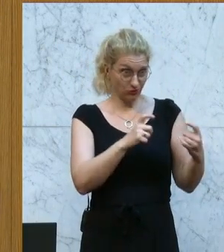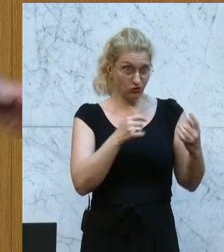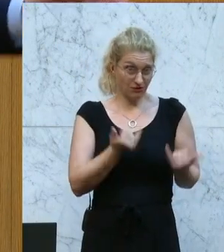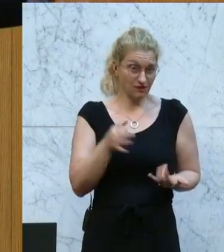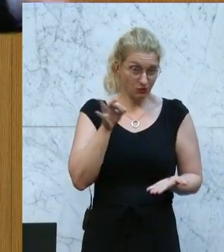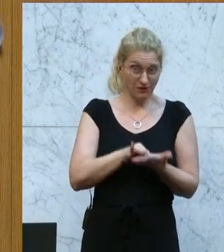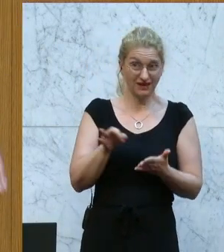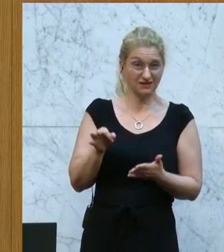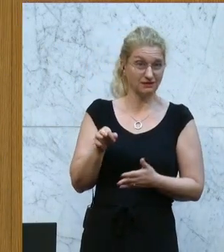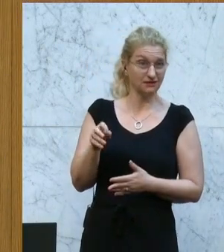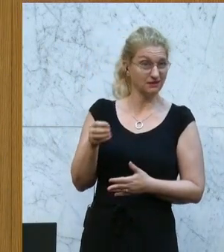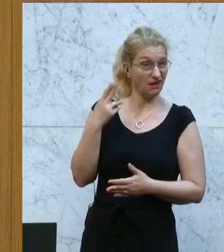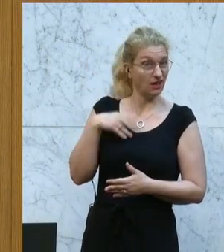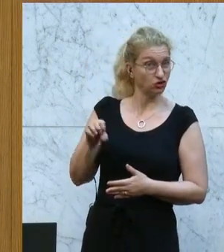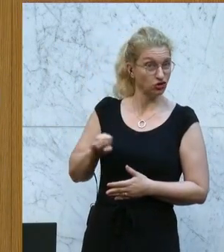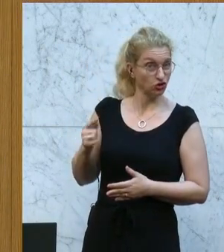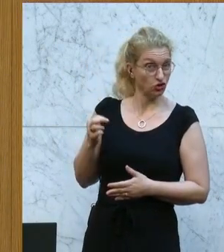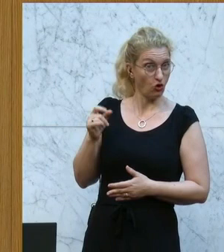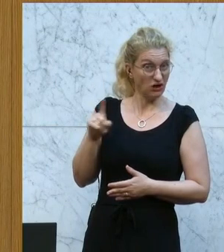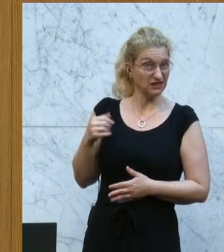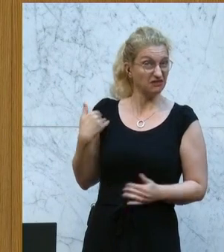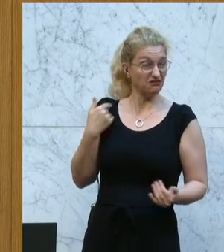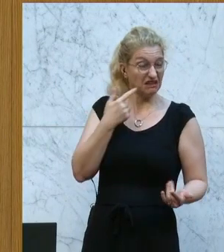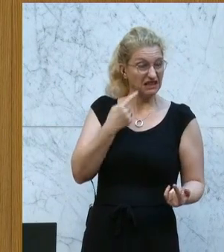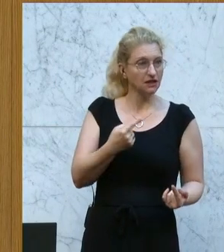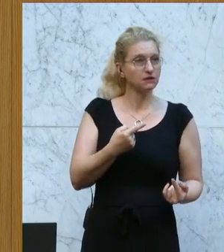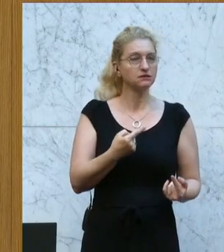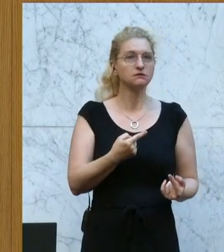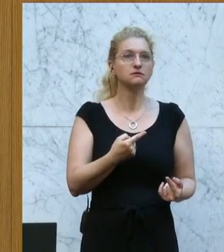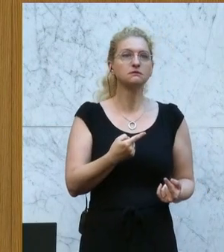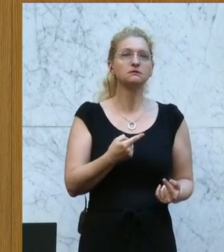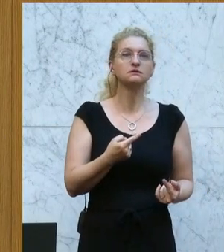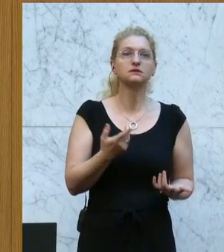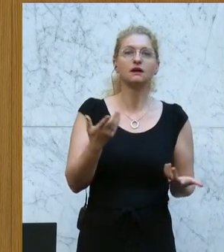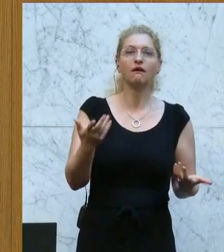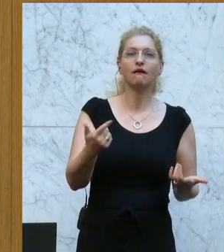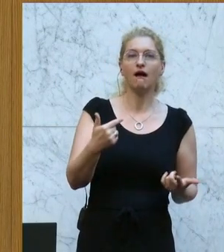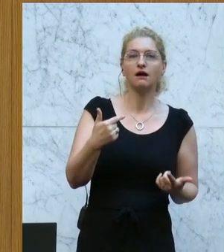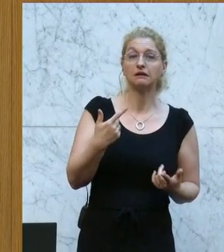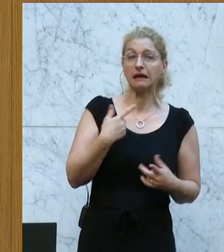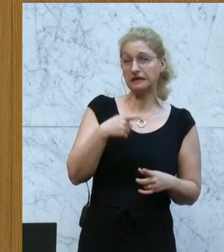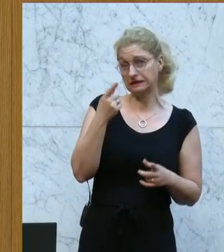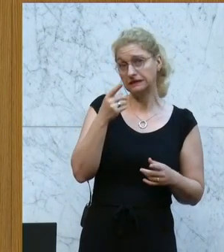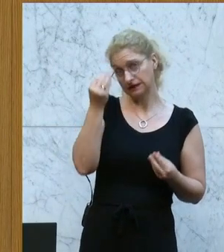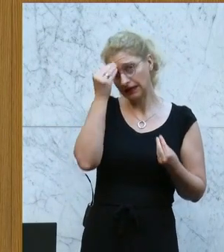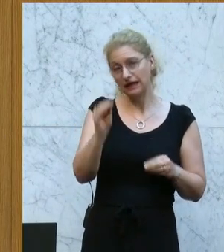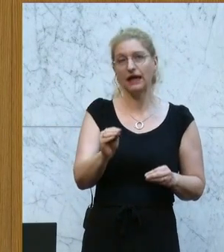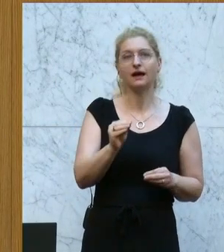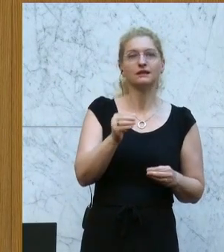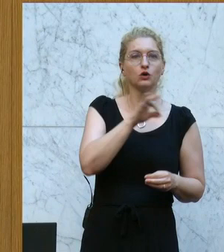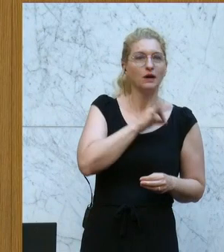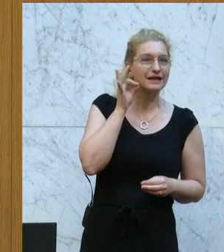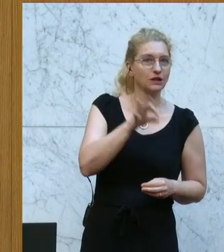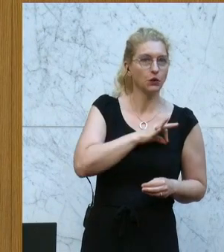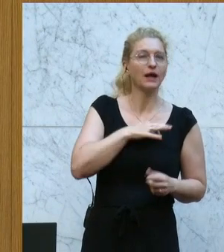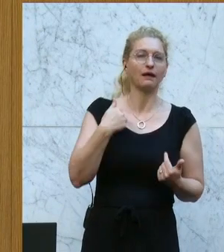sehr geehrte Mitglieder der Bundesregierung, sehr geehrte Kolleginnen und Kollegen, ich beginne einmal mit etwas Positivem. Ich erkenne an,